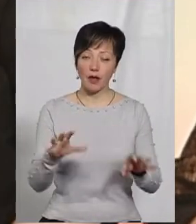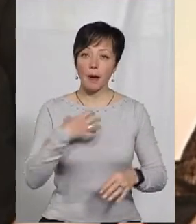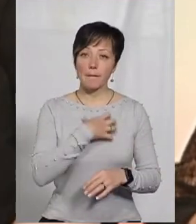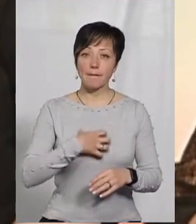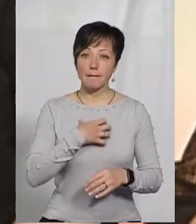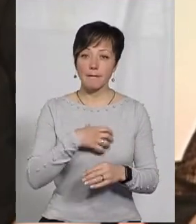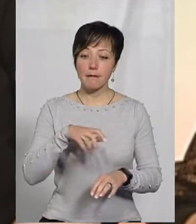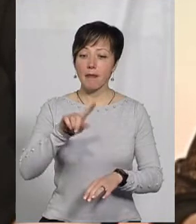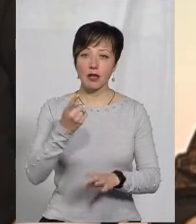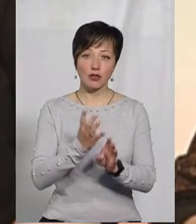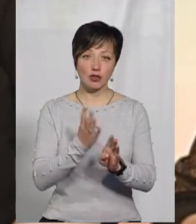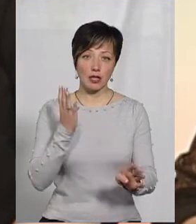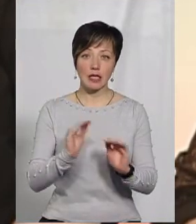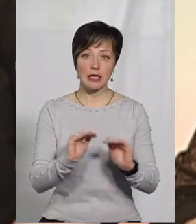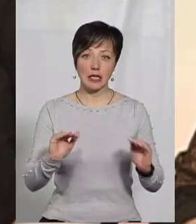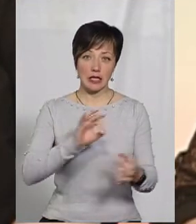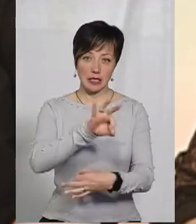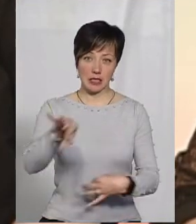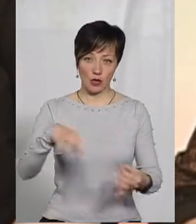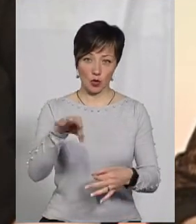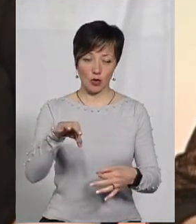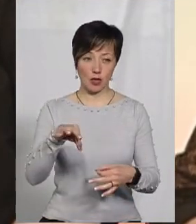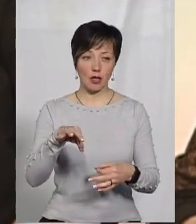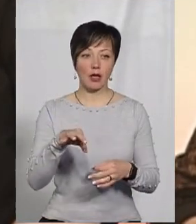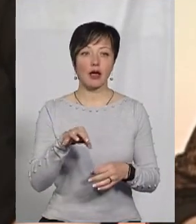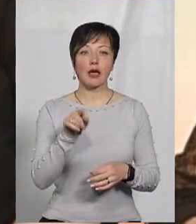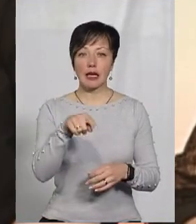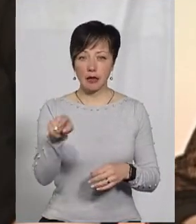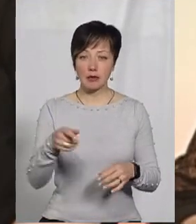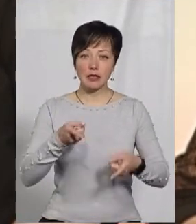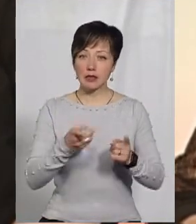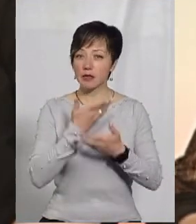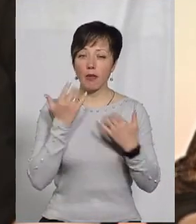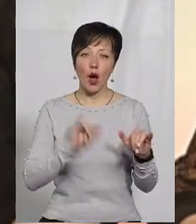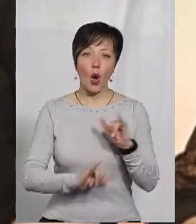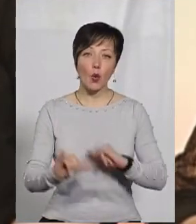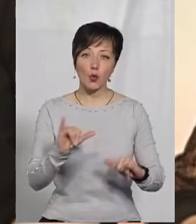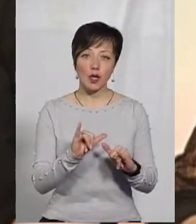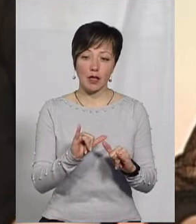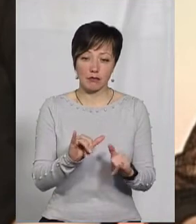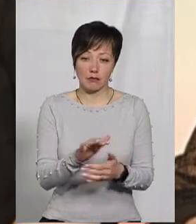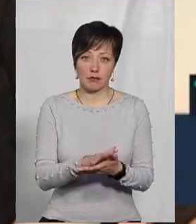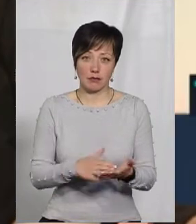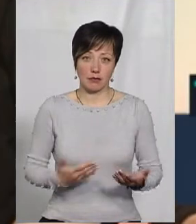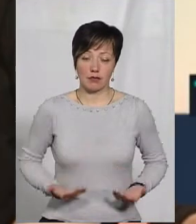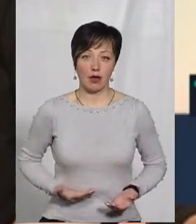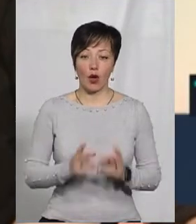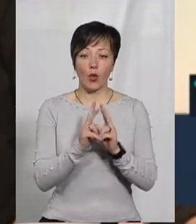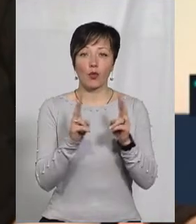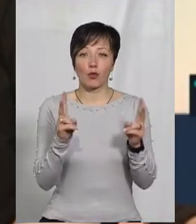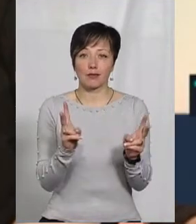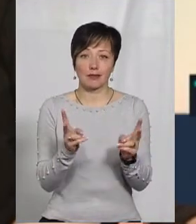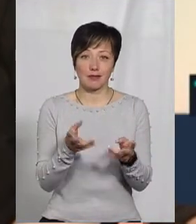пріоритетом користуються діти-сироти. Тому що їм дійсно нема куди податися, нема до кого